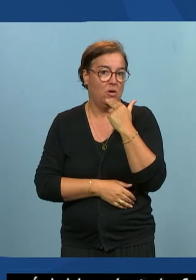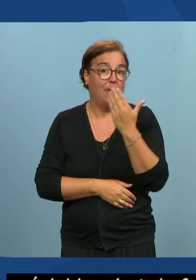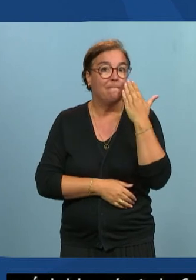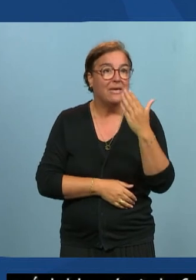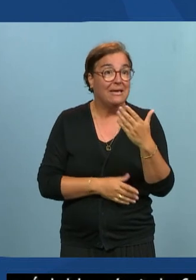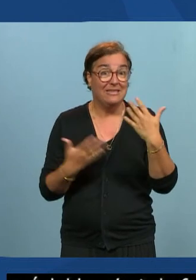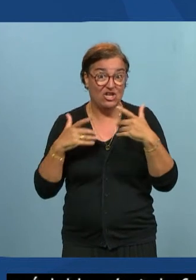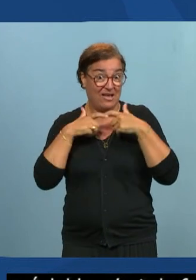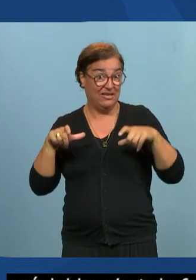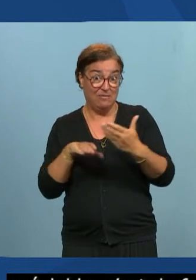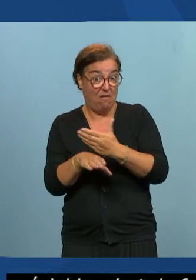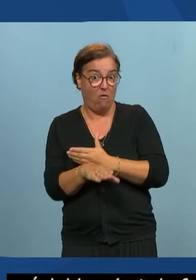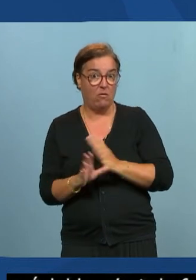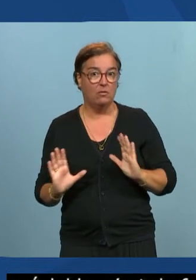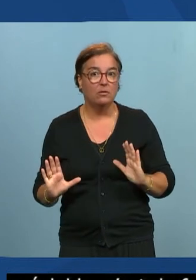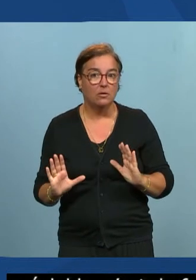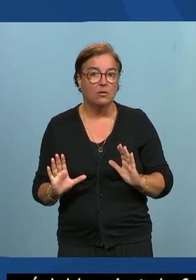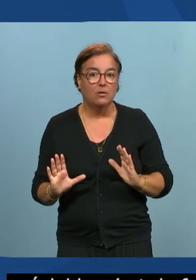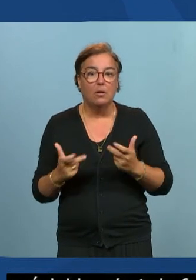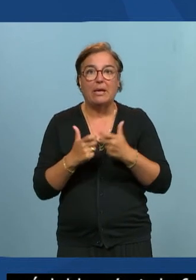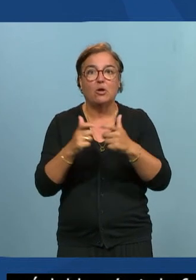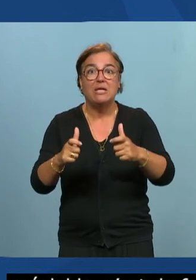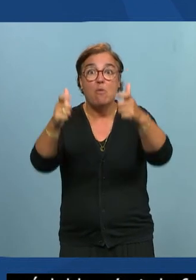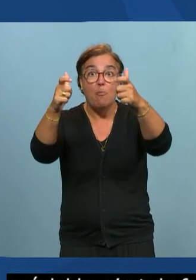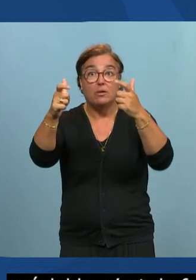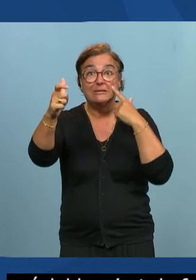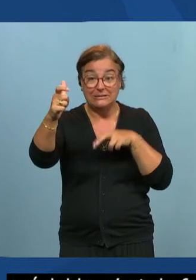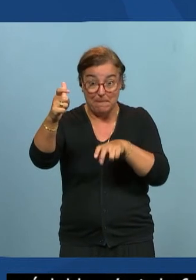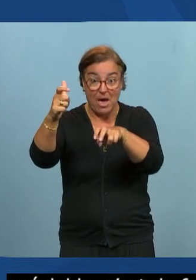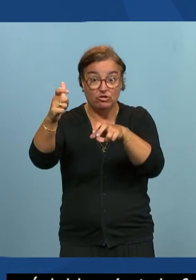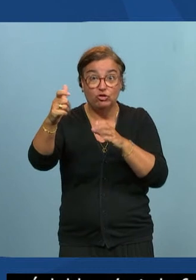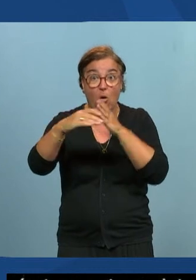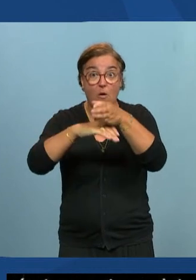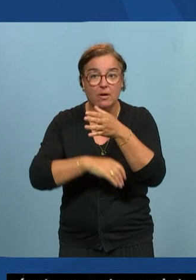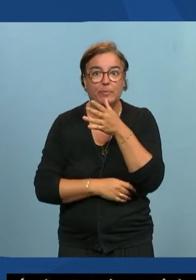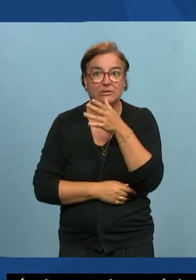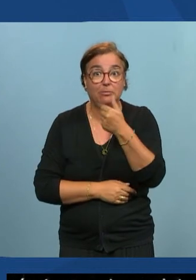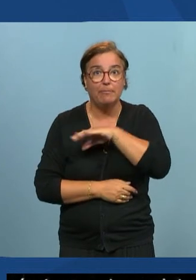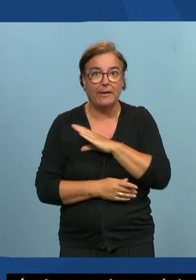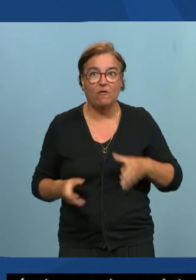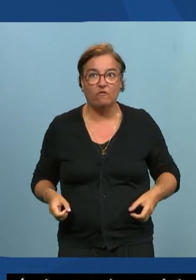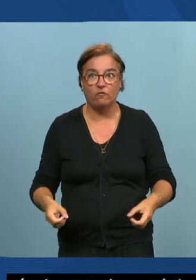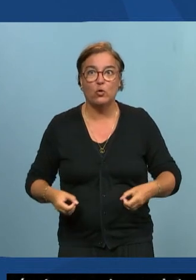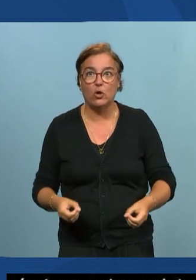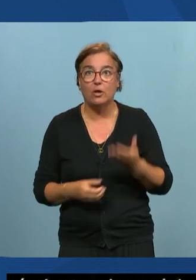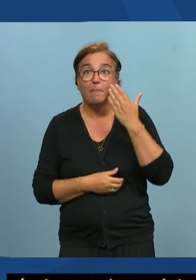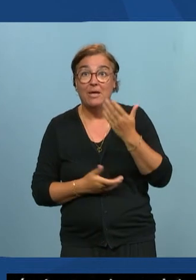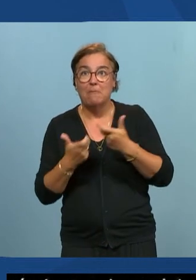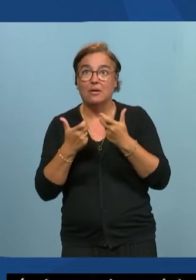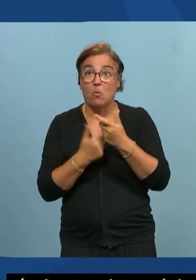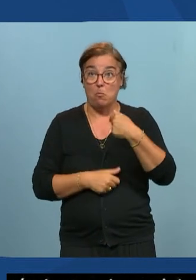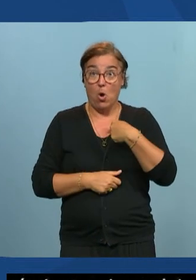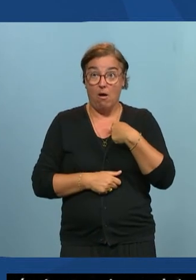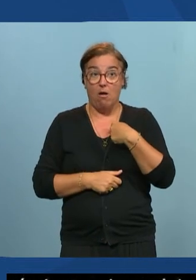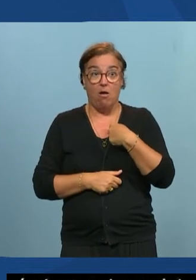parce que on parle de rentrer dans un immeuble qui est impossible s'il a des marches mais moi certains sites ou certains outils pour une